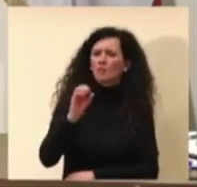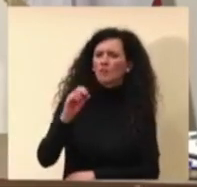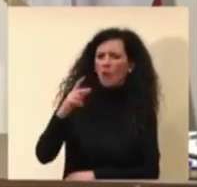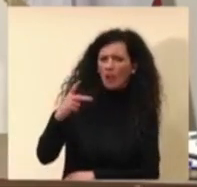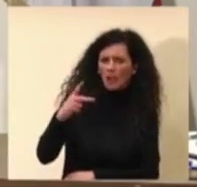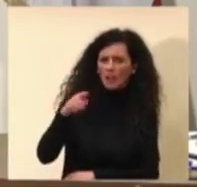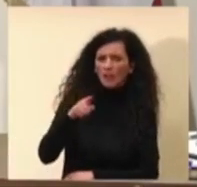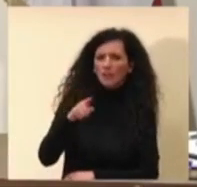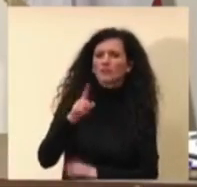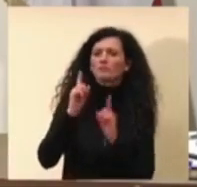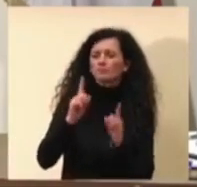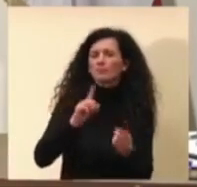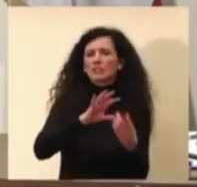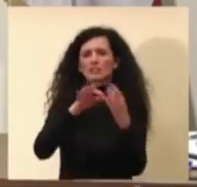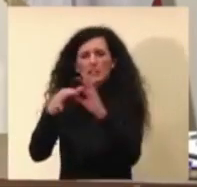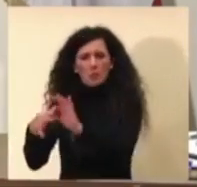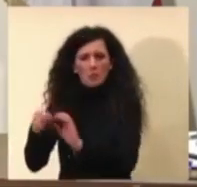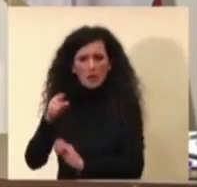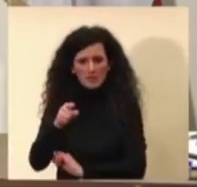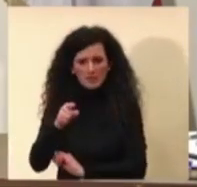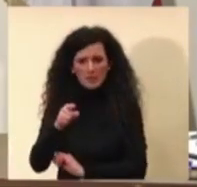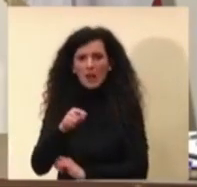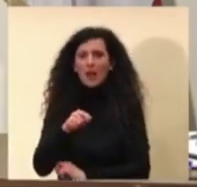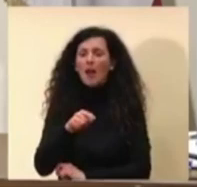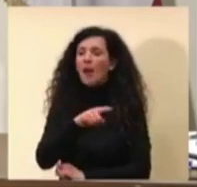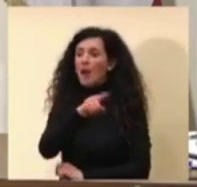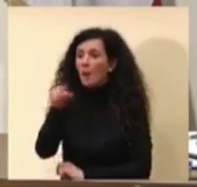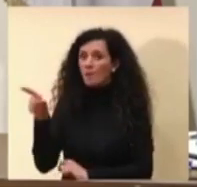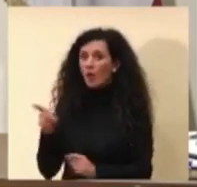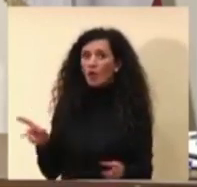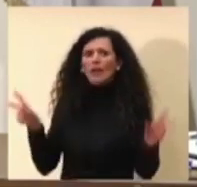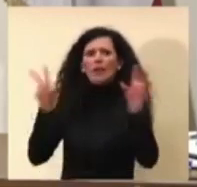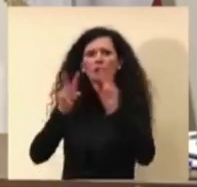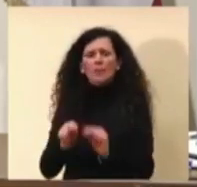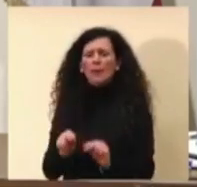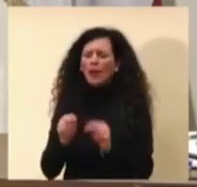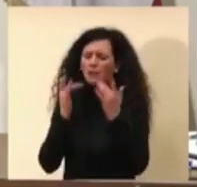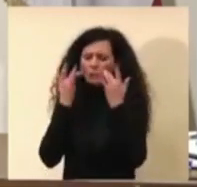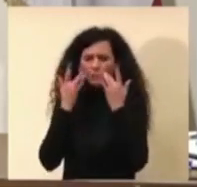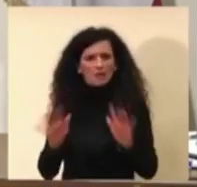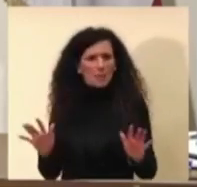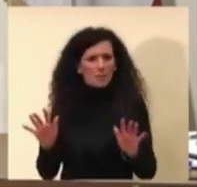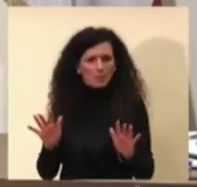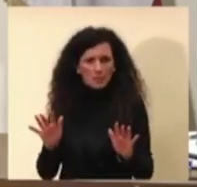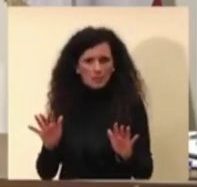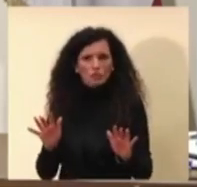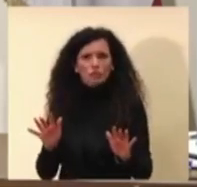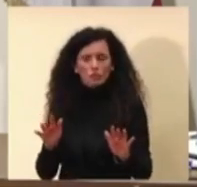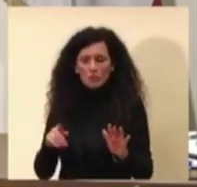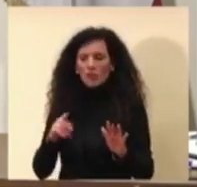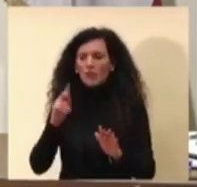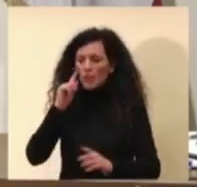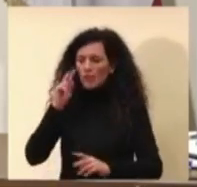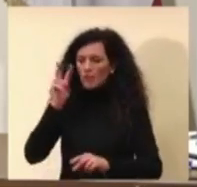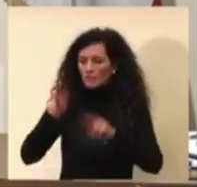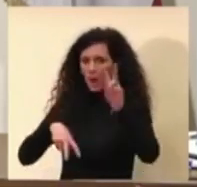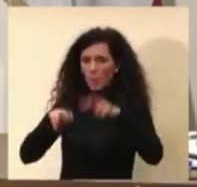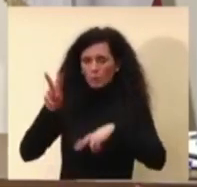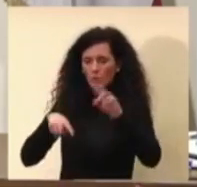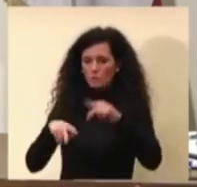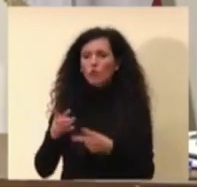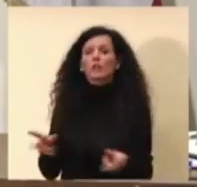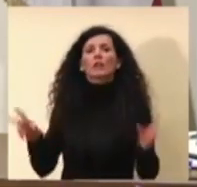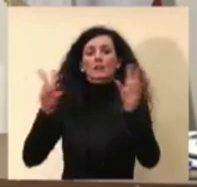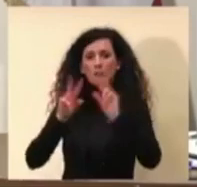sequenziamento voi andate a ripetere semplicemente andate a valutare semplicemente di